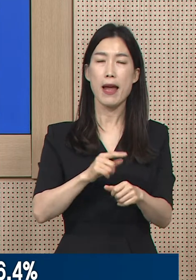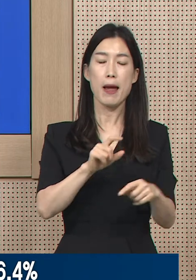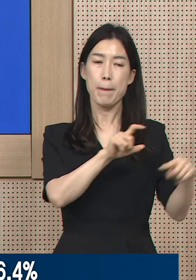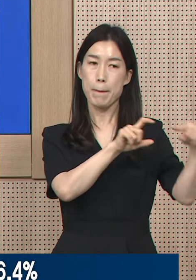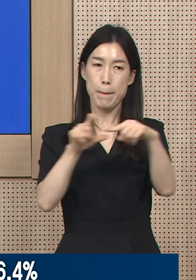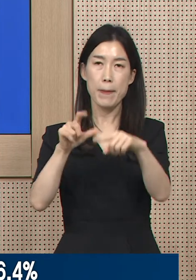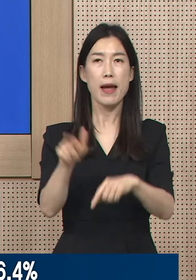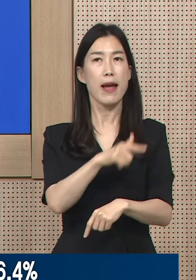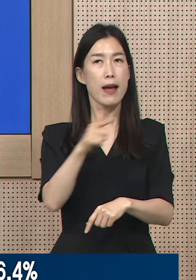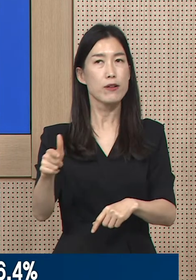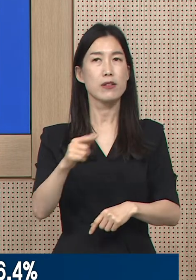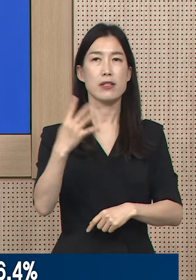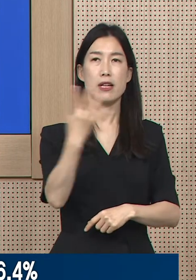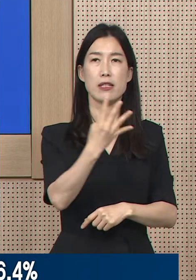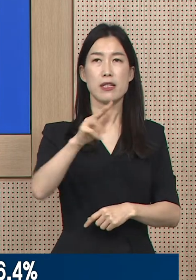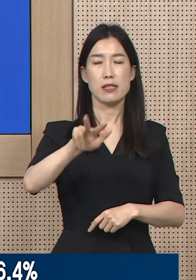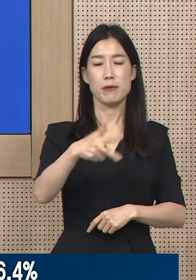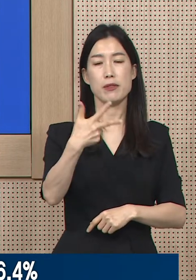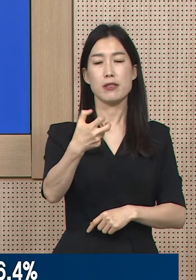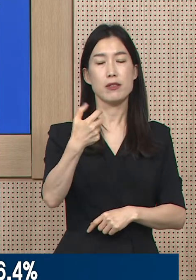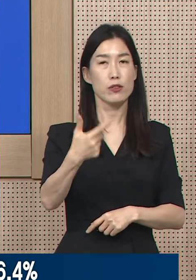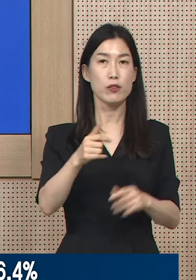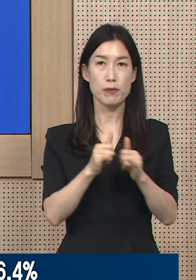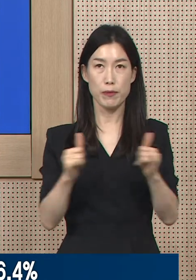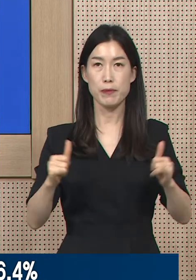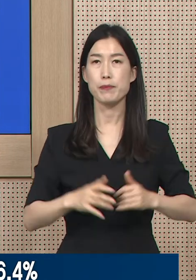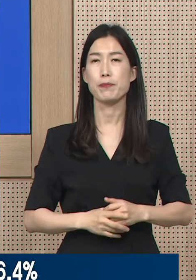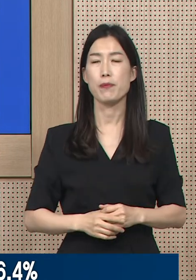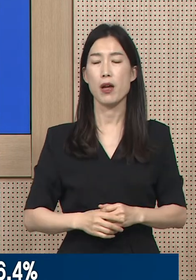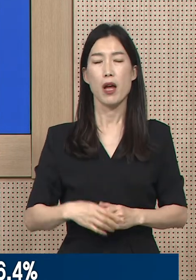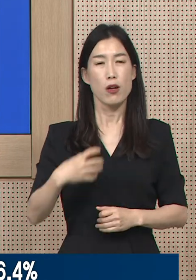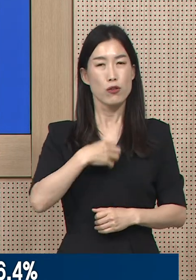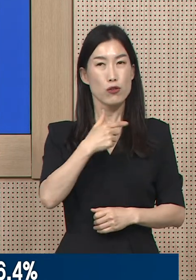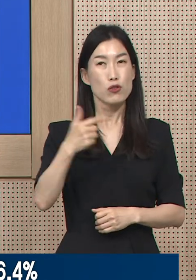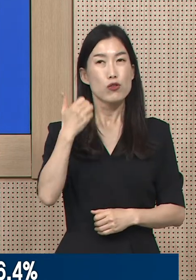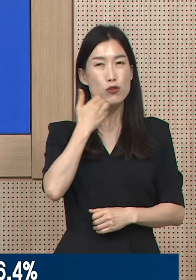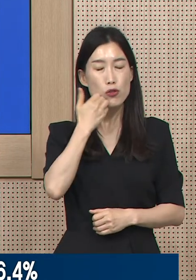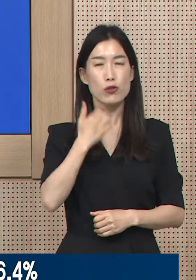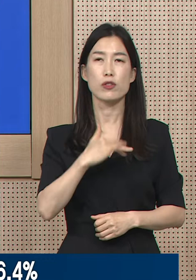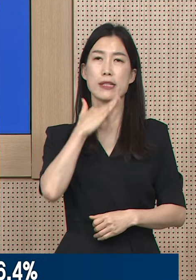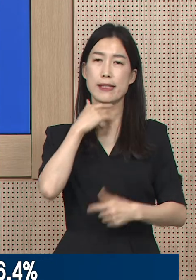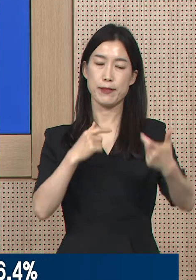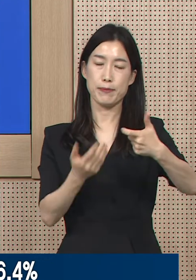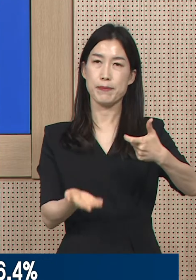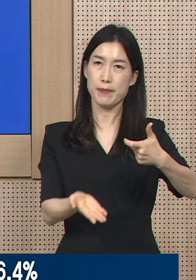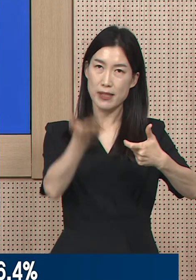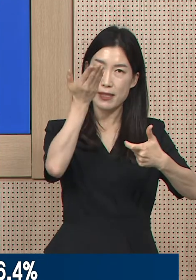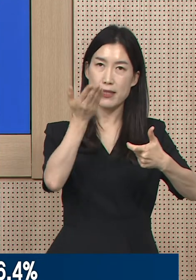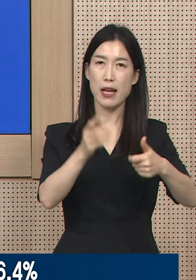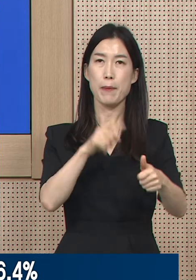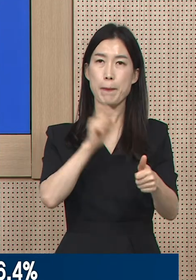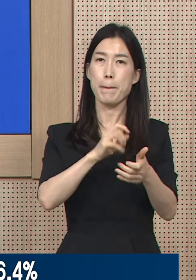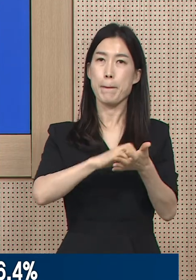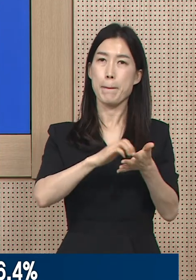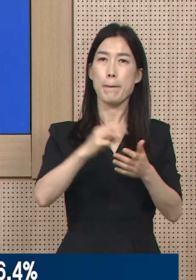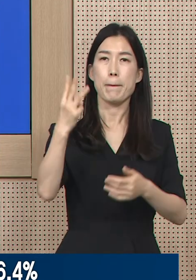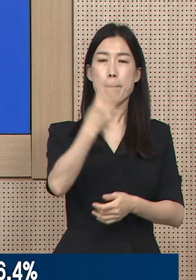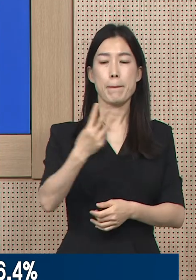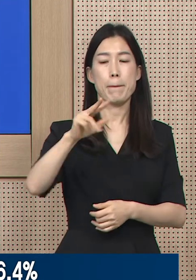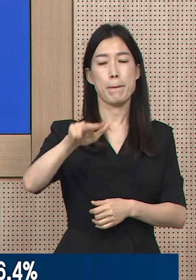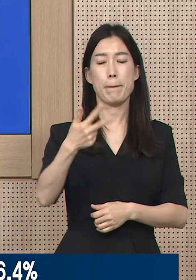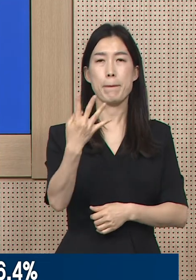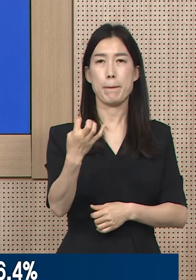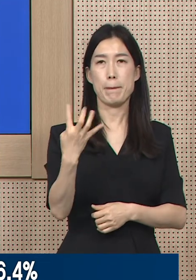확진자는 4,776명입니다. 고위용군인 60세 이상 확진자는 3,744명으로